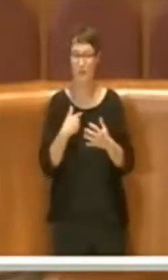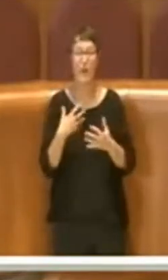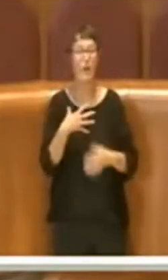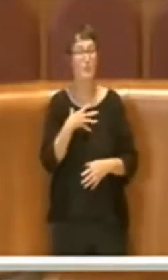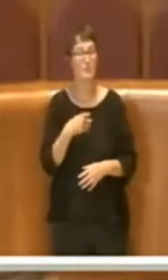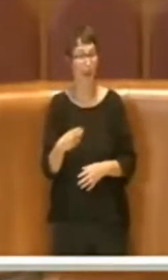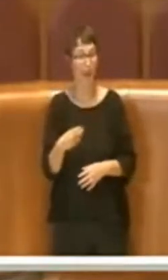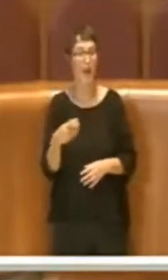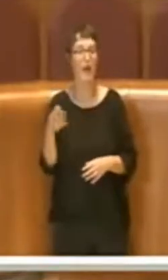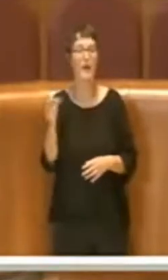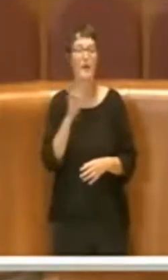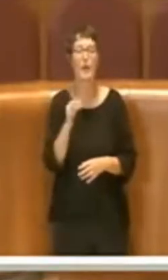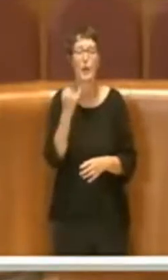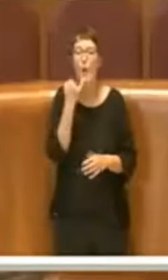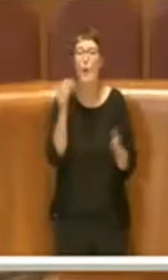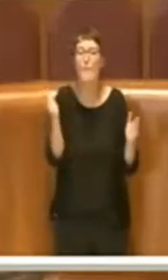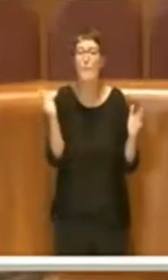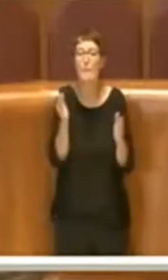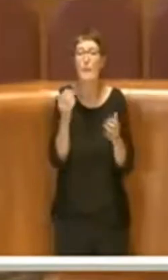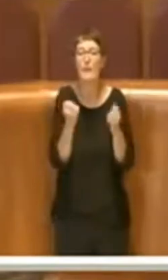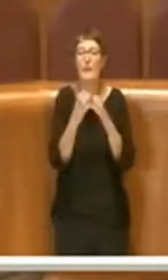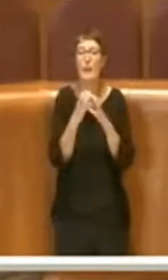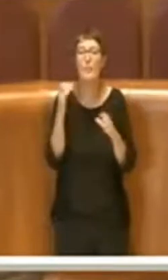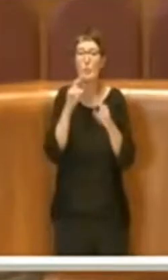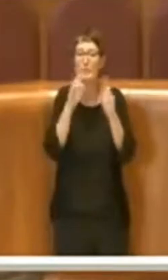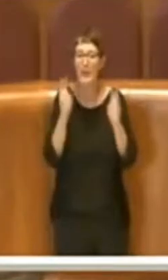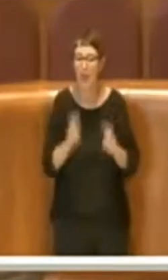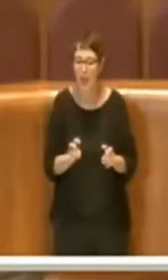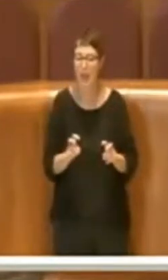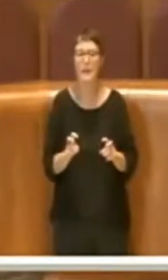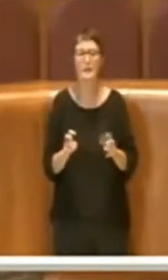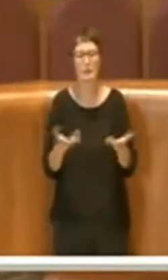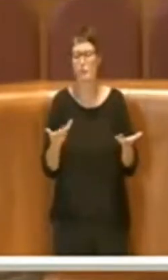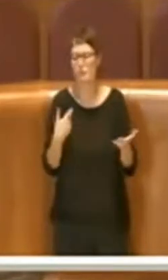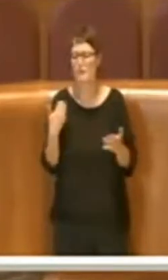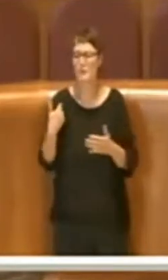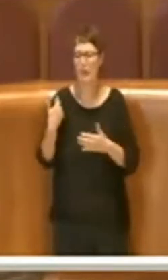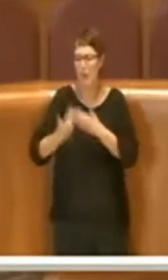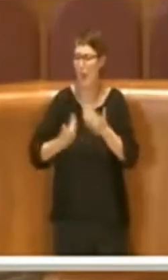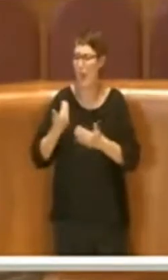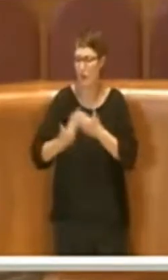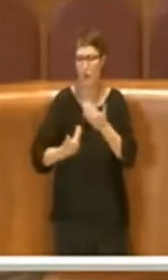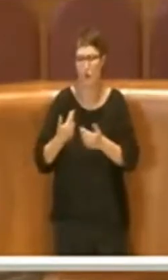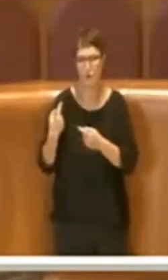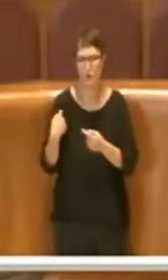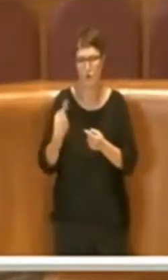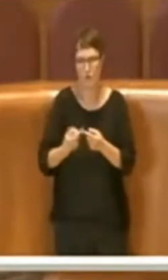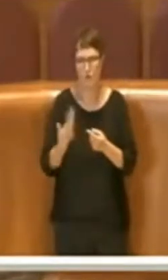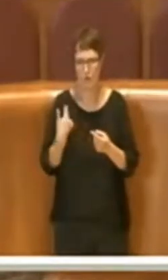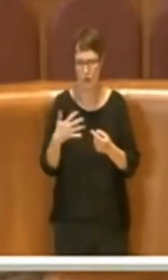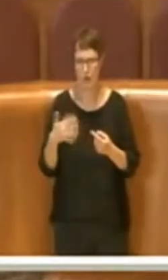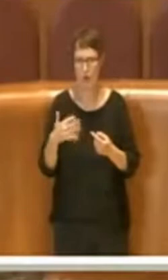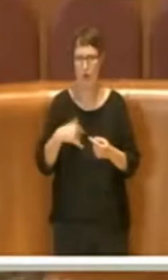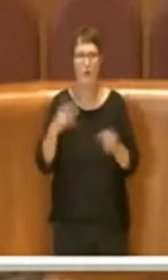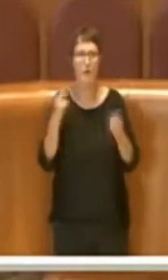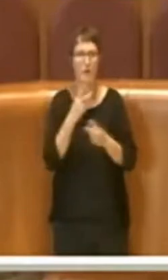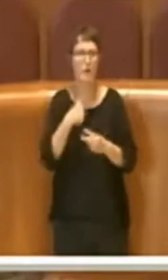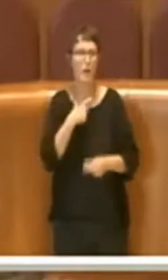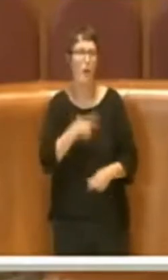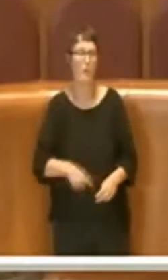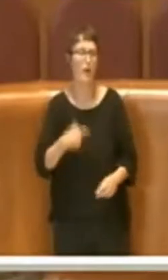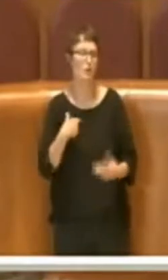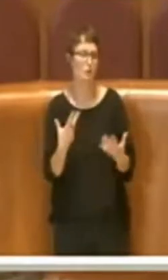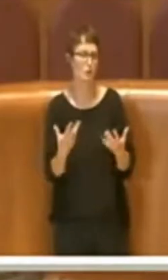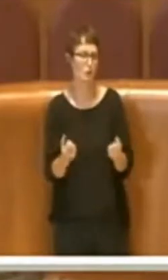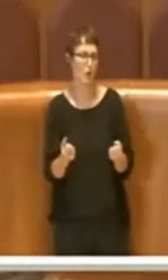elettrici revampizzati, quindi insomma un'azione sicuramente importante. Ovviamente io sono una persona molto realista, chi mi